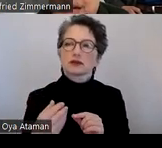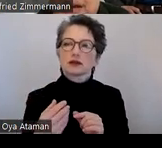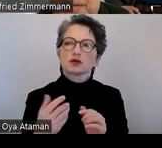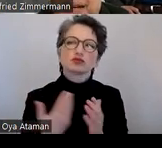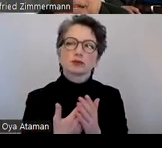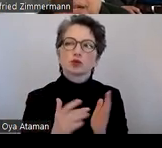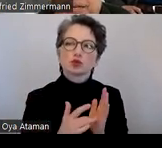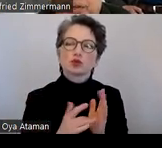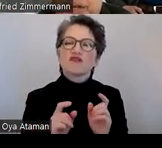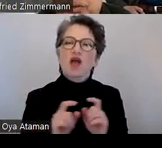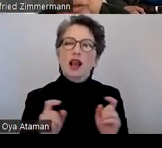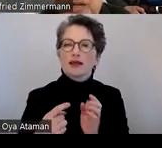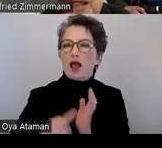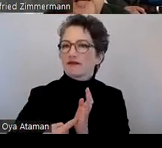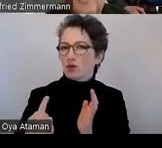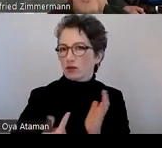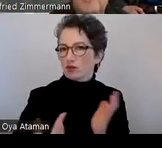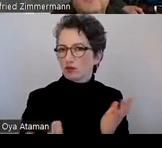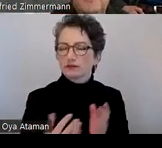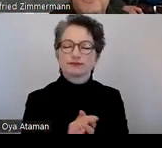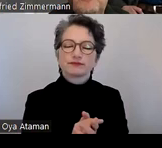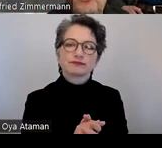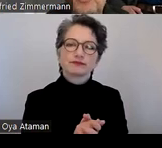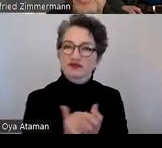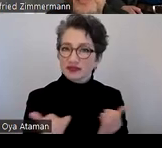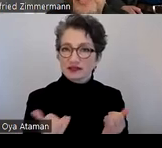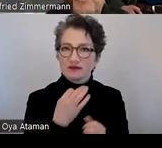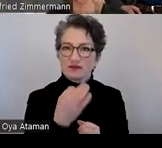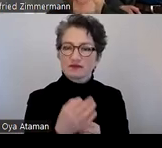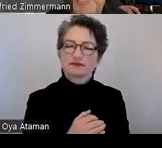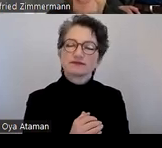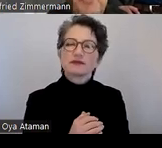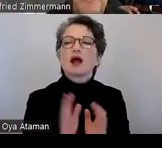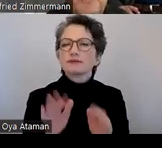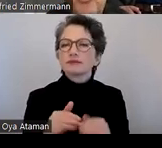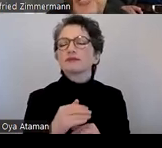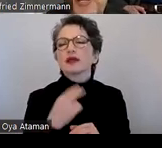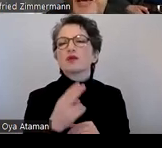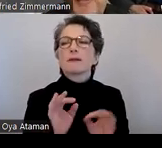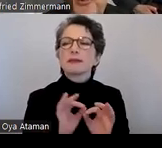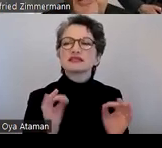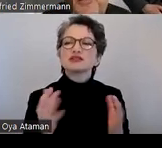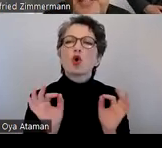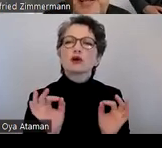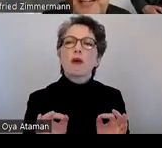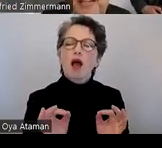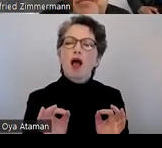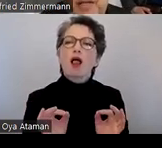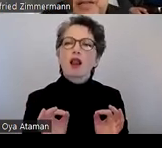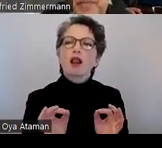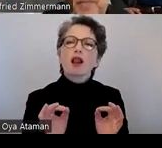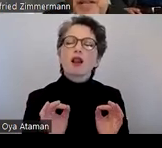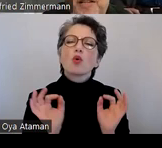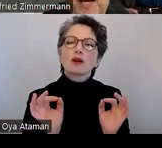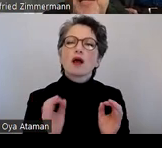einer fachlichen Anforderung. Also am besten hat man das Original entweder in